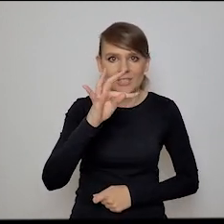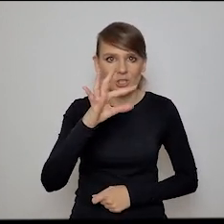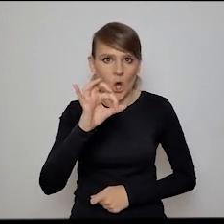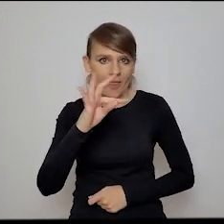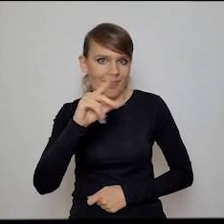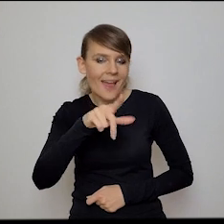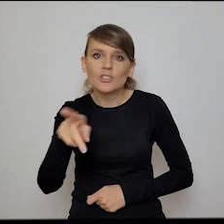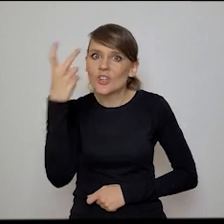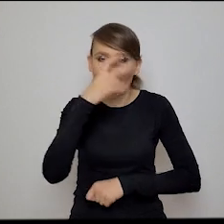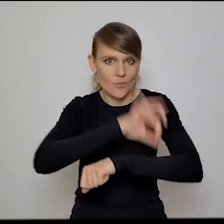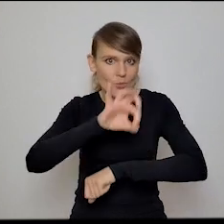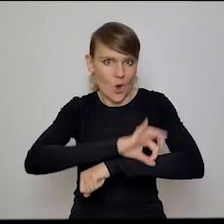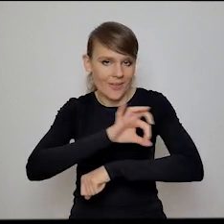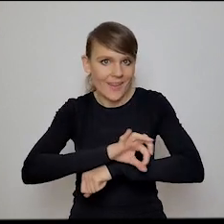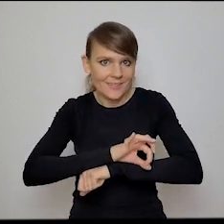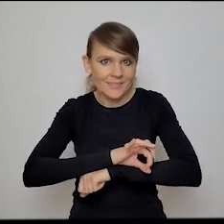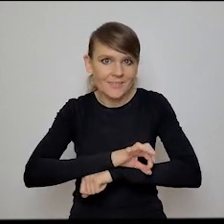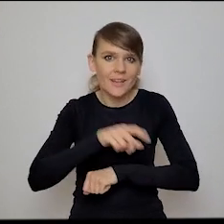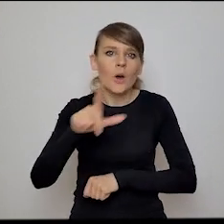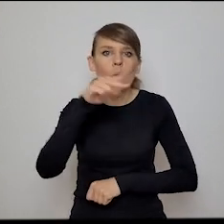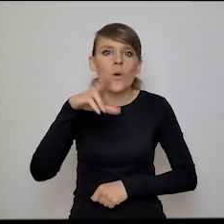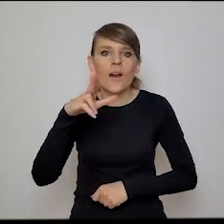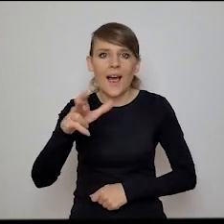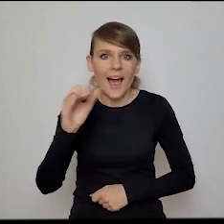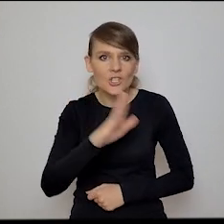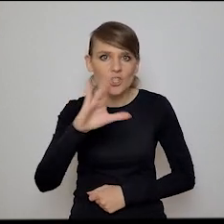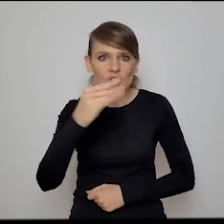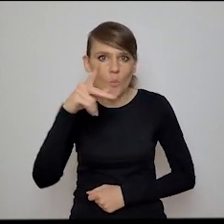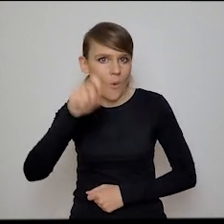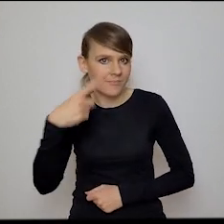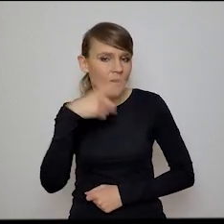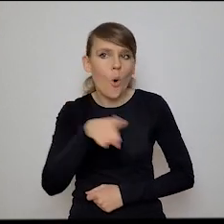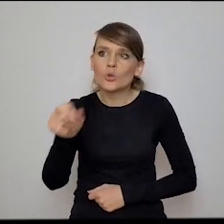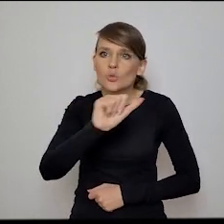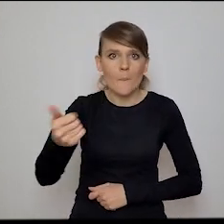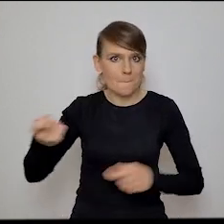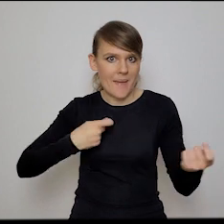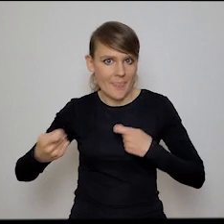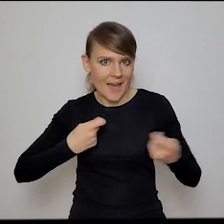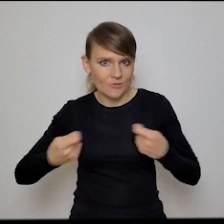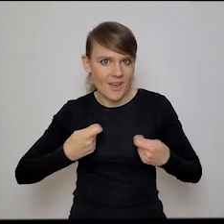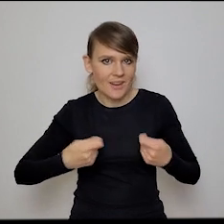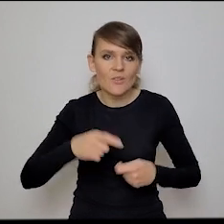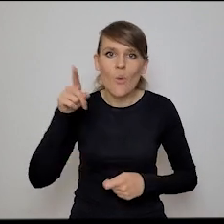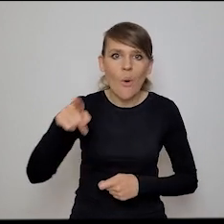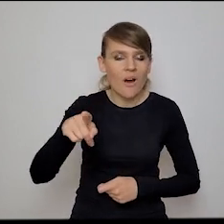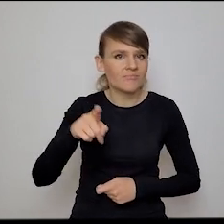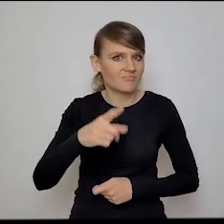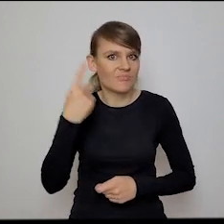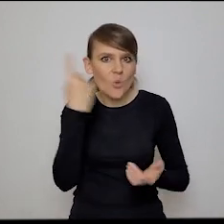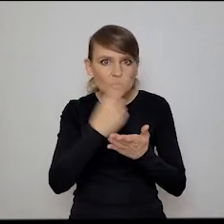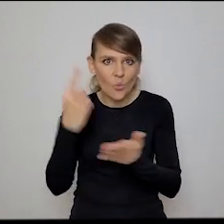Bardzo ciekawy projekt, na którym zwrócił uwagę Łukasz Szymula, który z kolei jest świetnym menadżerem i takim właśnie